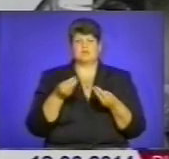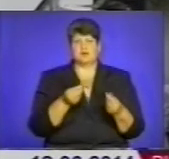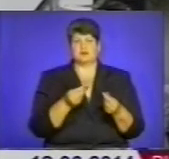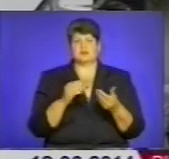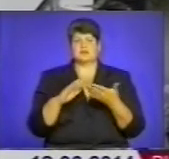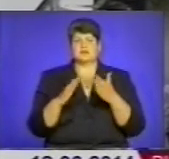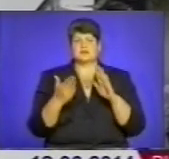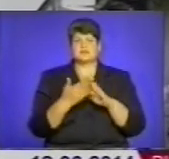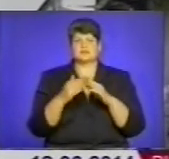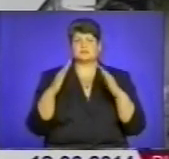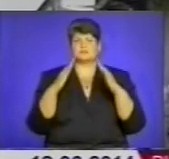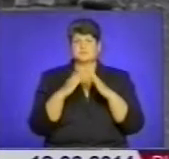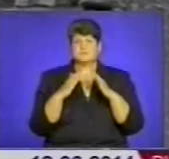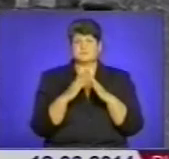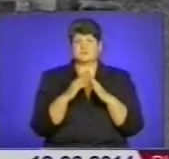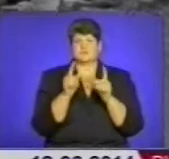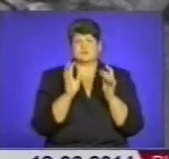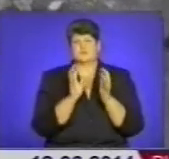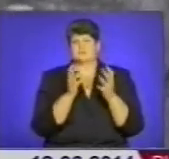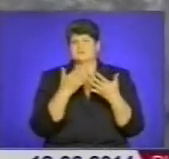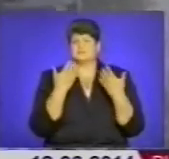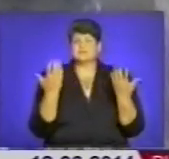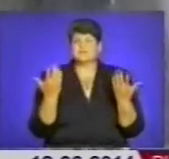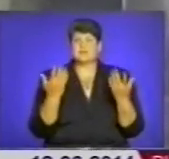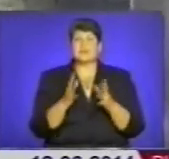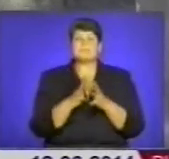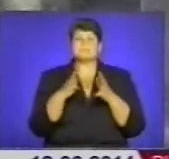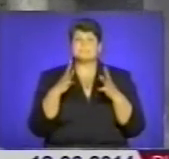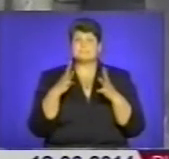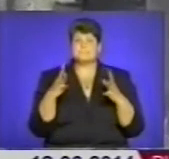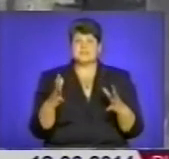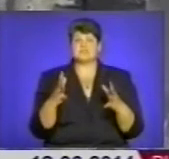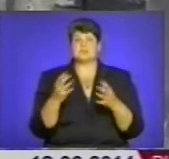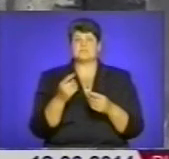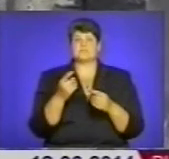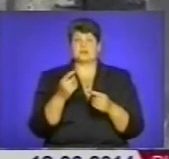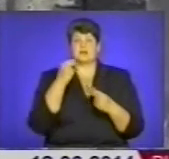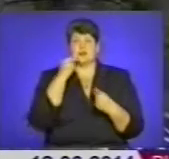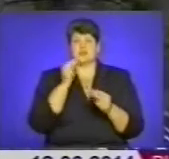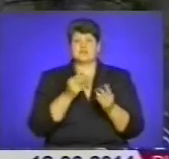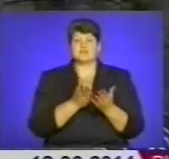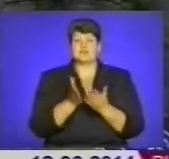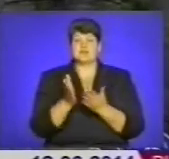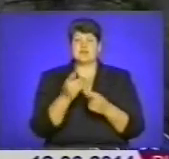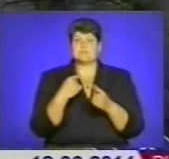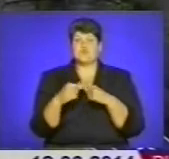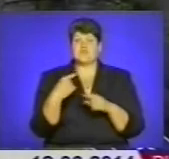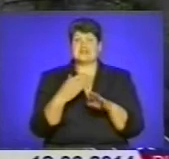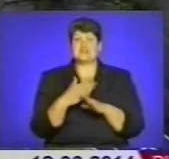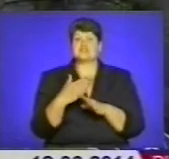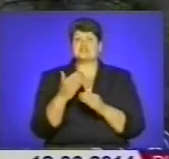пам'ятки і саме на її збереженості. Найбільш досійний вихід – це все-таки повернення тої частини